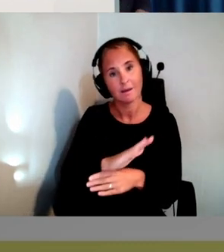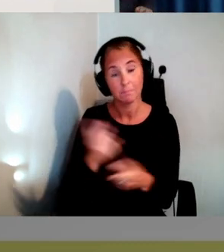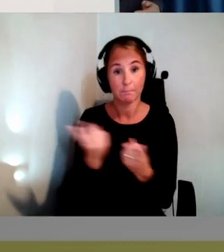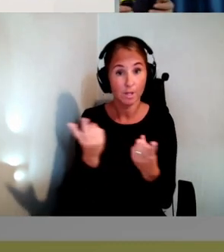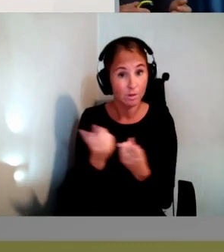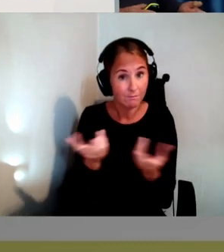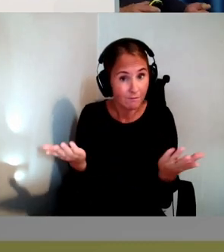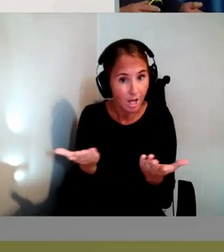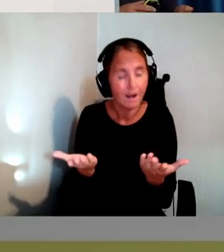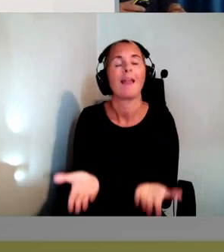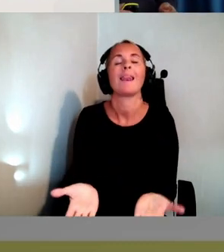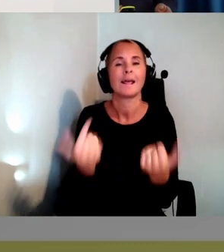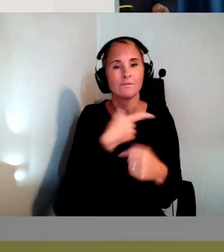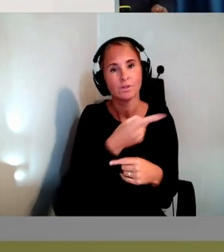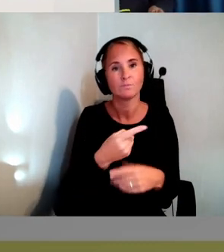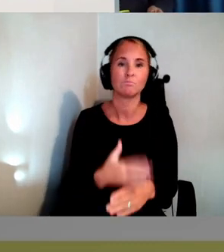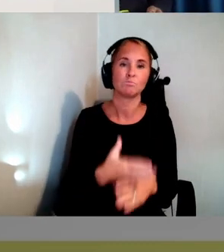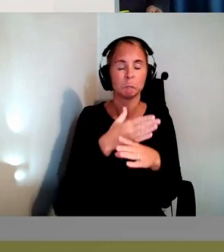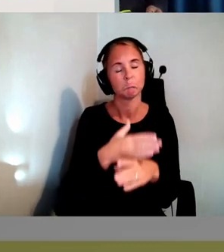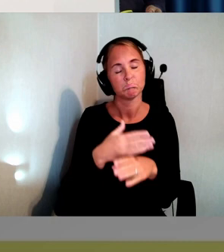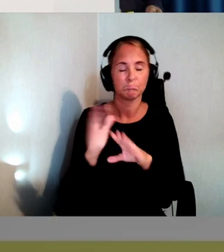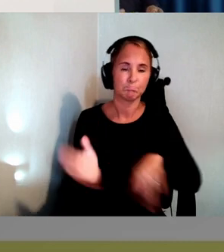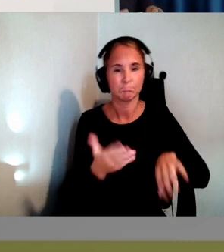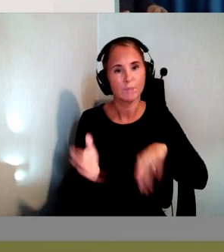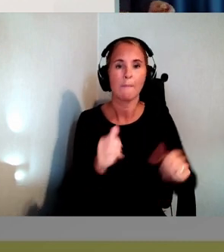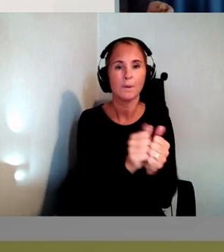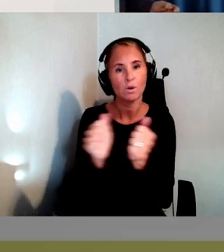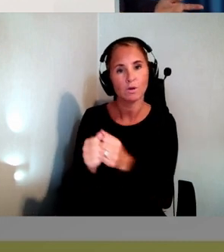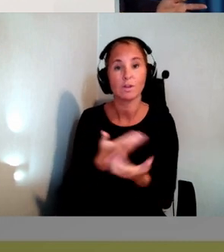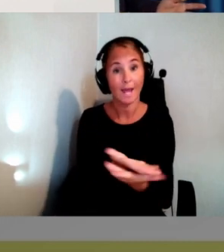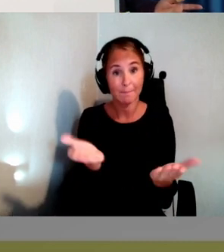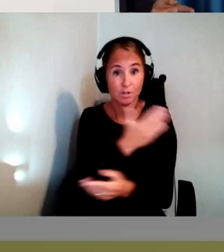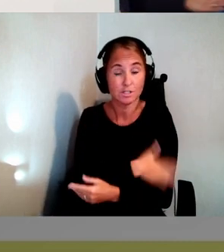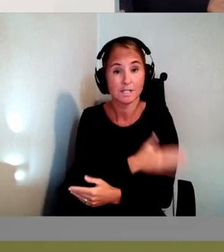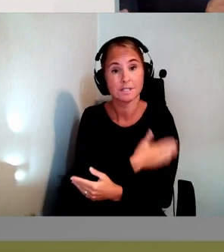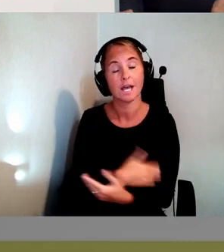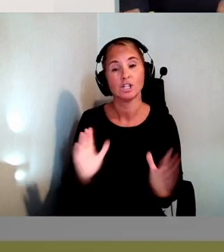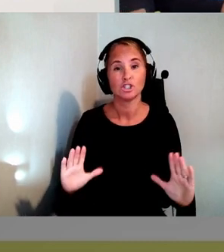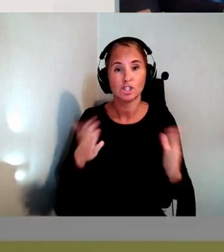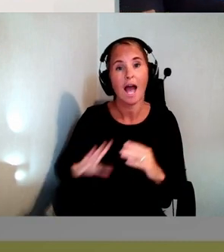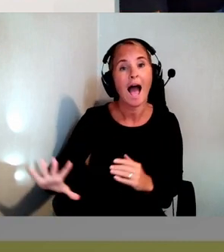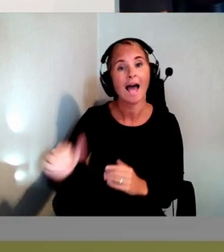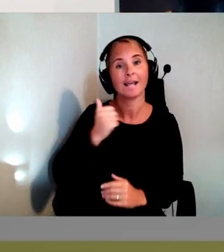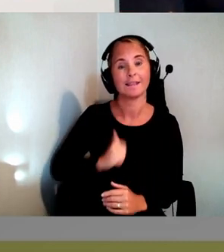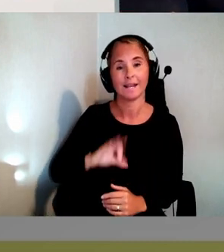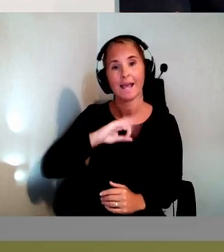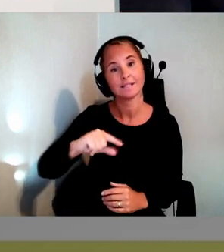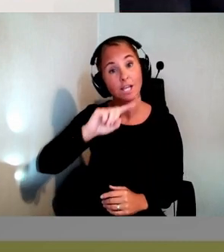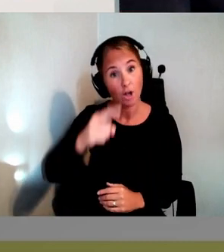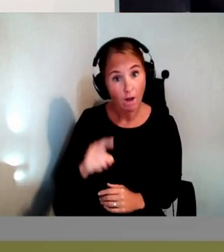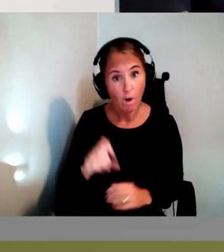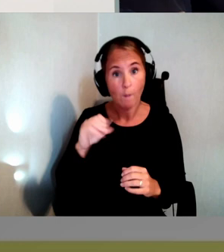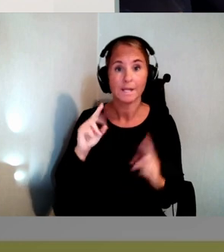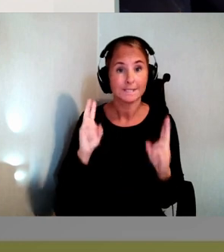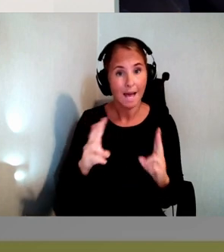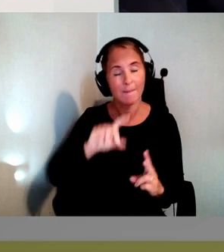de som bygger produkter och erbjuder tjänster att klara alla krav. Alla tillgänglighetskrav. Om det är samma krav